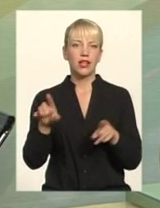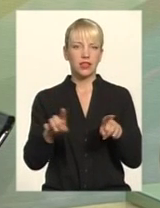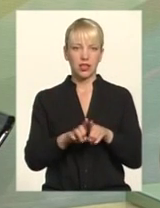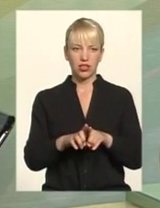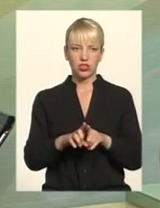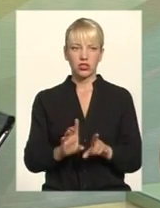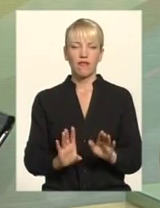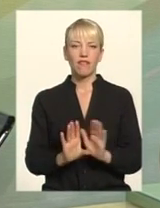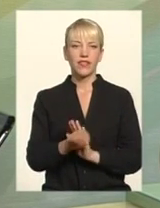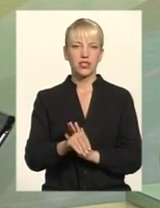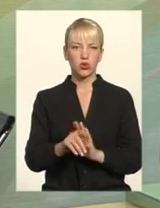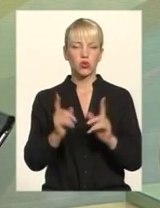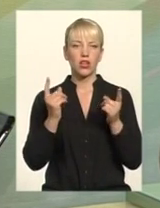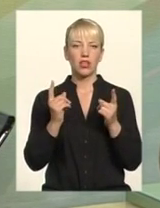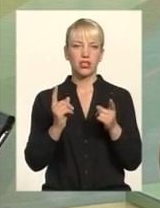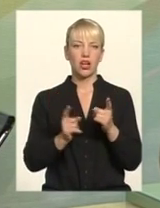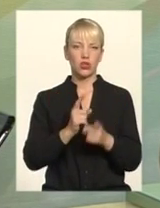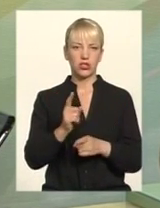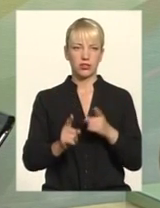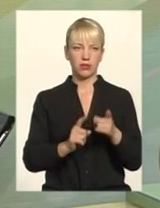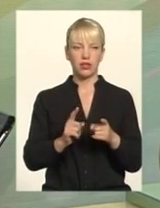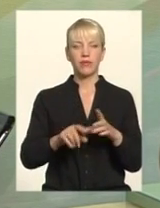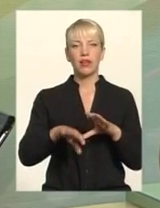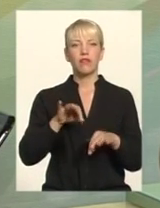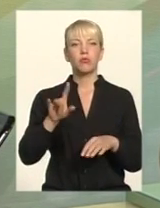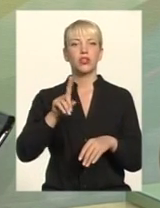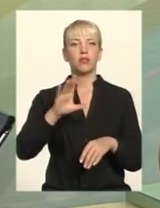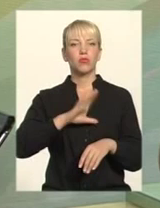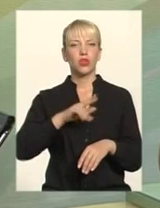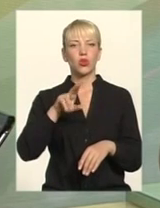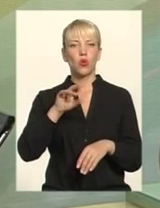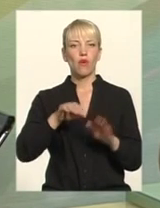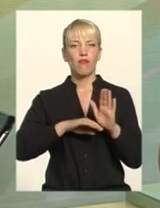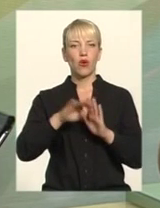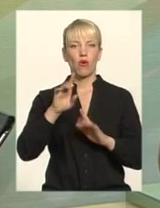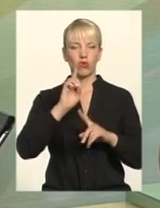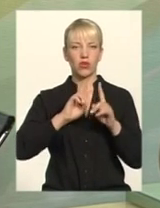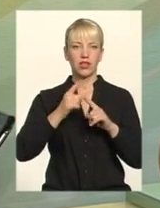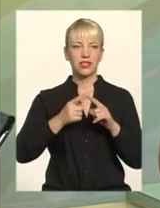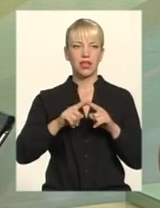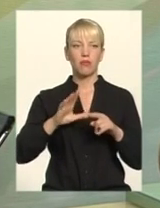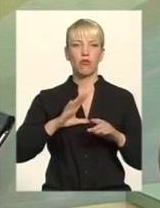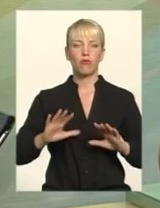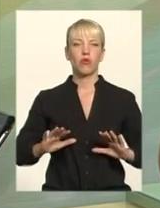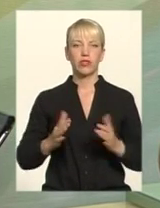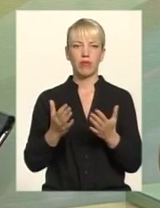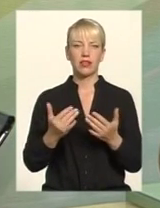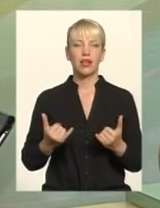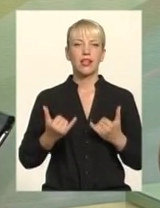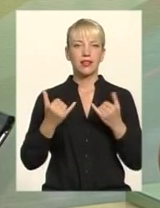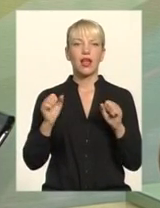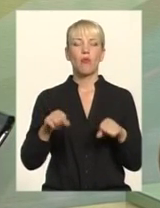скажімо, кардинальні зміни Тому що вибори, які відбулися до Верховної Ради, це ж був момент для можливої люстрації